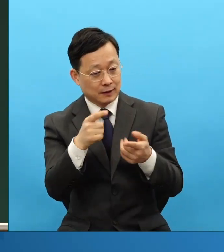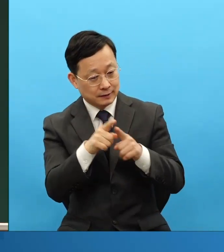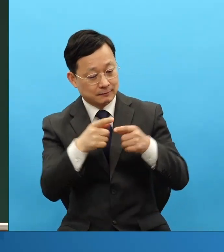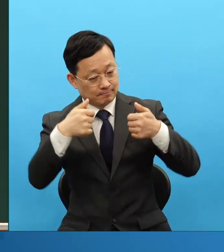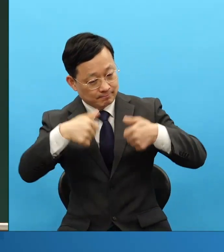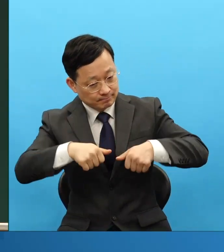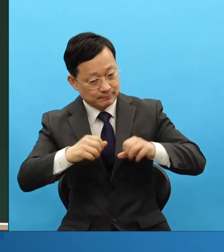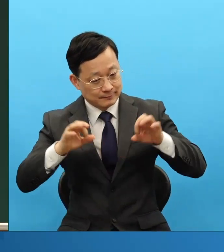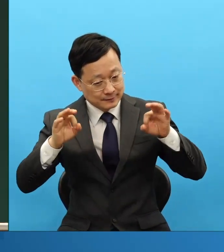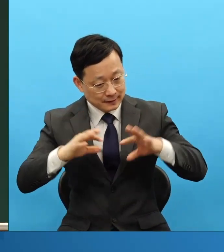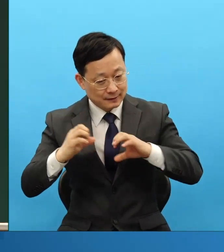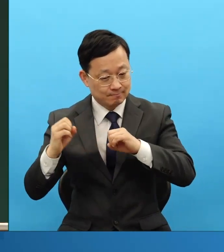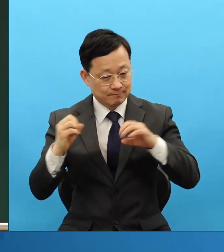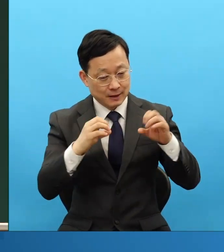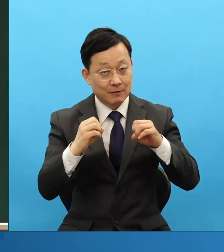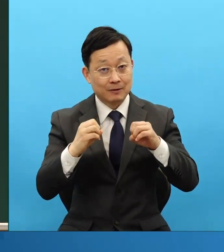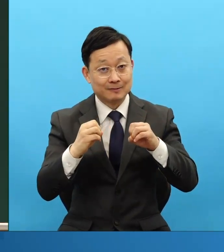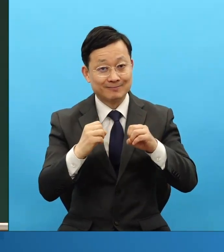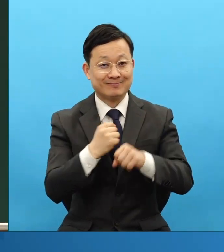대화를 했습니다.